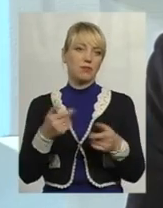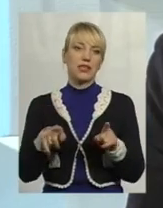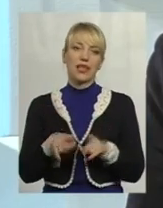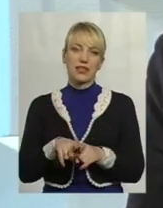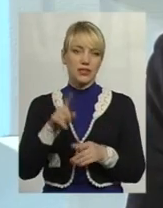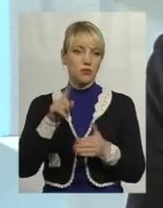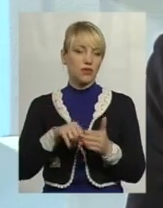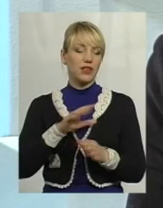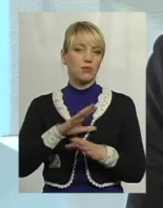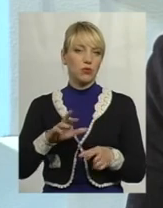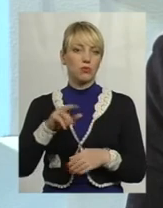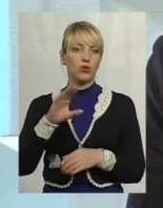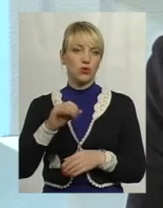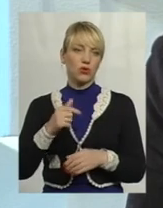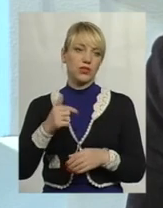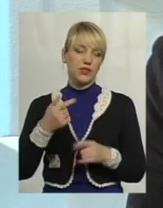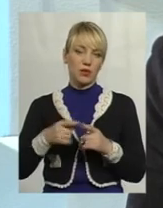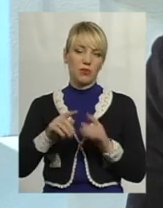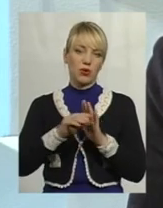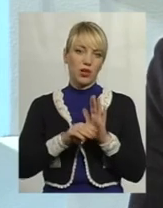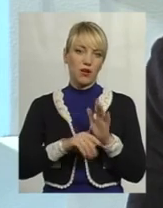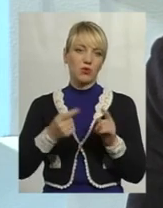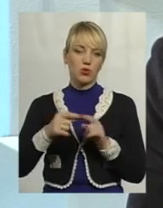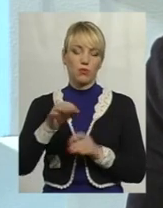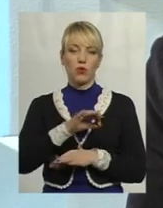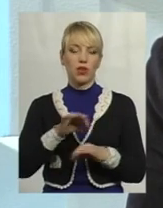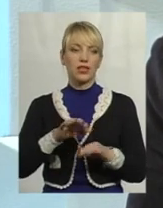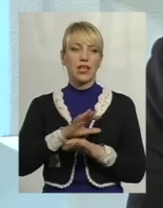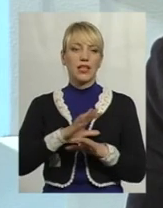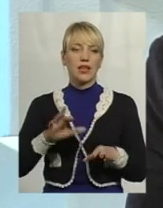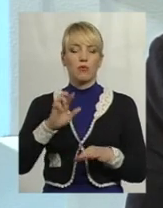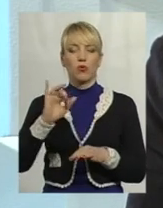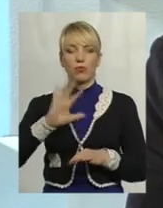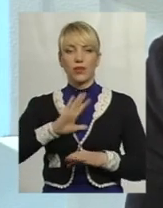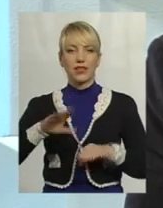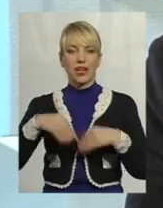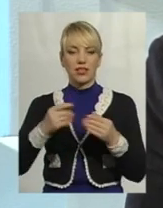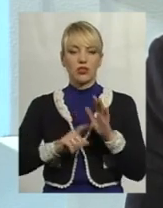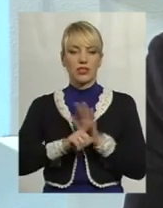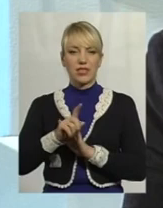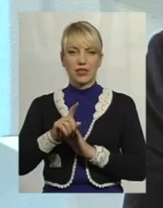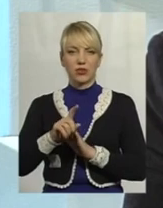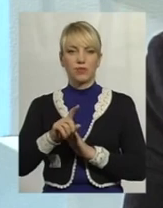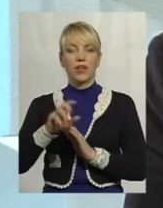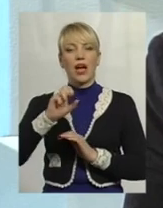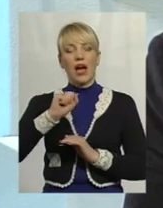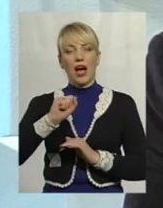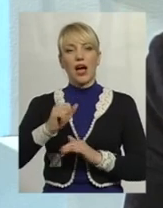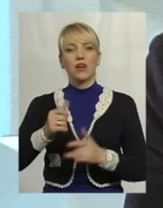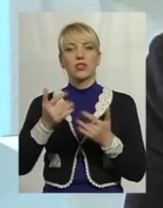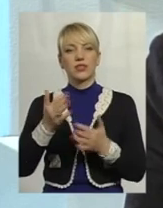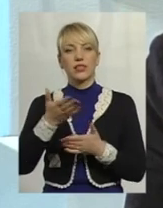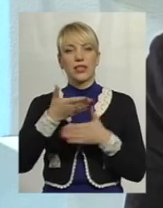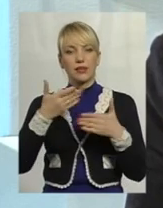то, насправді, я думаю, що цій програмі, цьому проєкту не було дано старту, і життя б він не побачив. А оскільки ми,